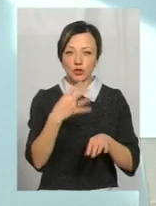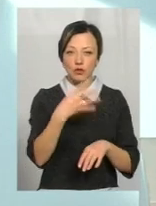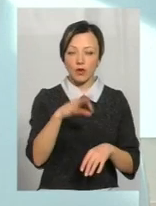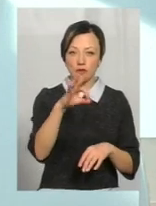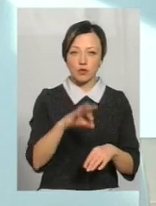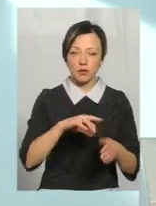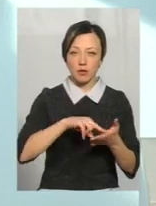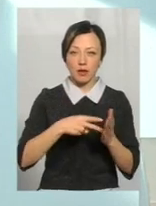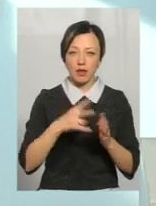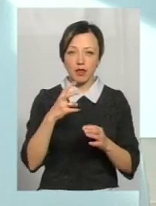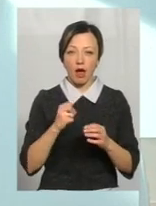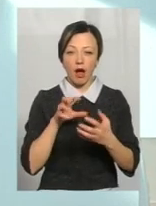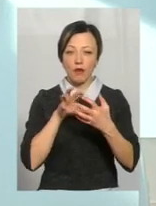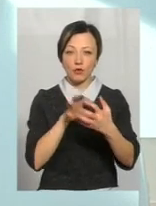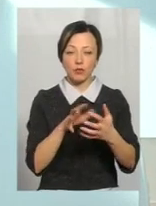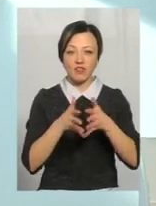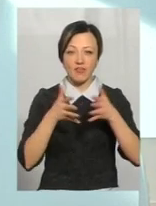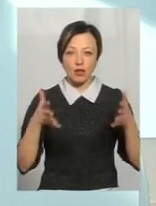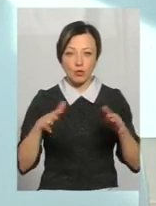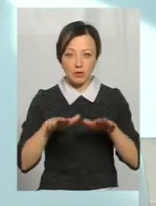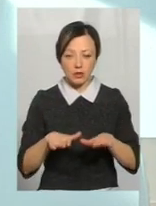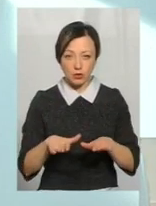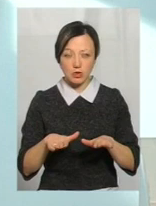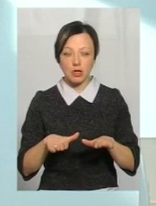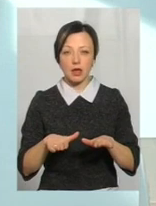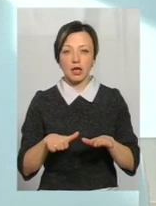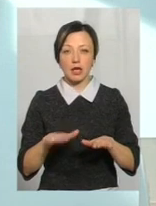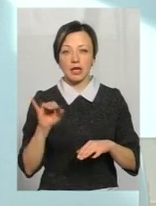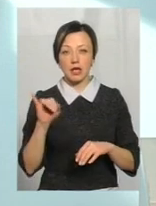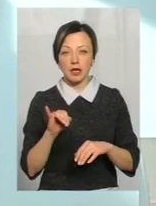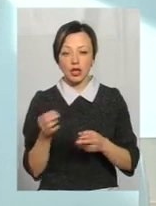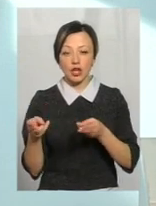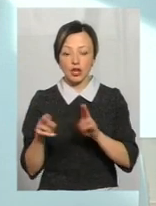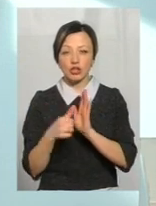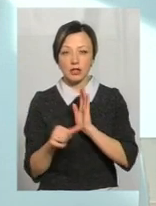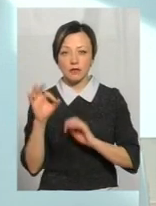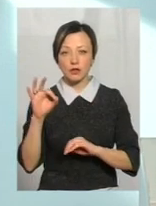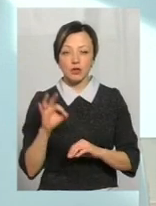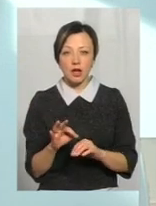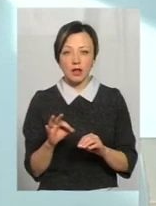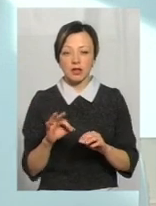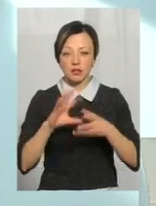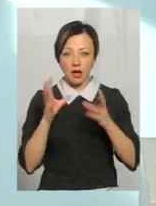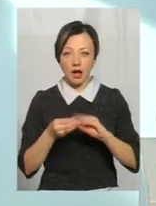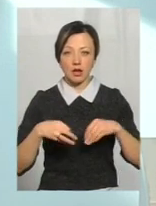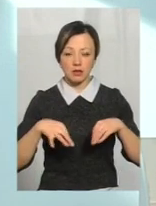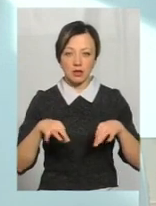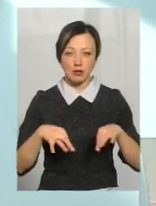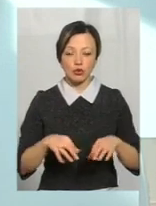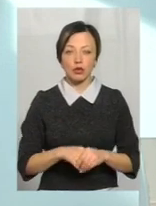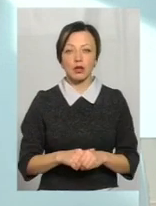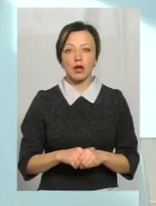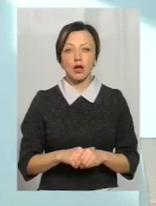передбачається на автобуси великої місткості, і решта 60% на загальний транспортний засоб.